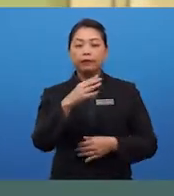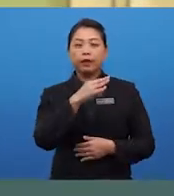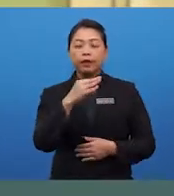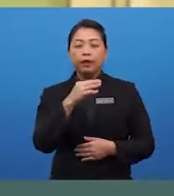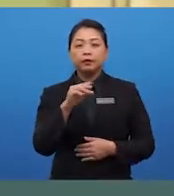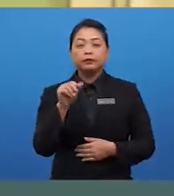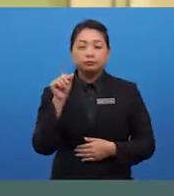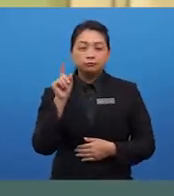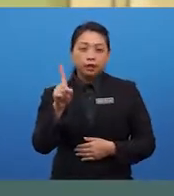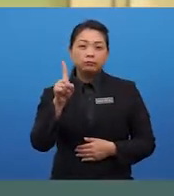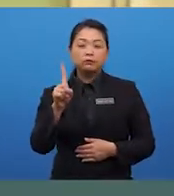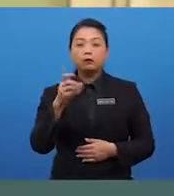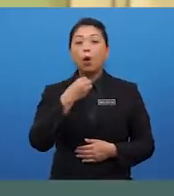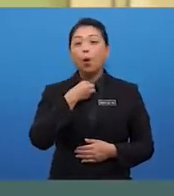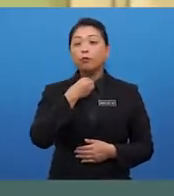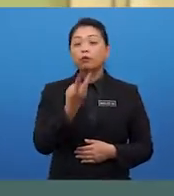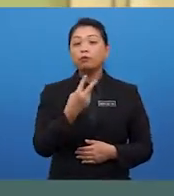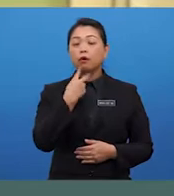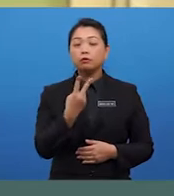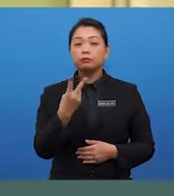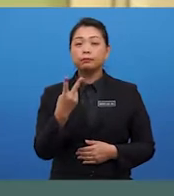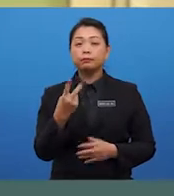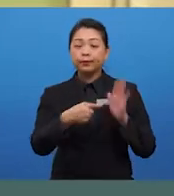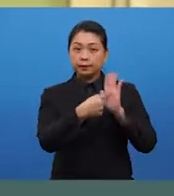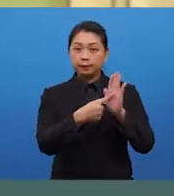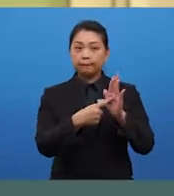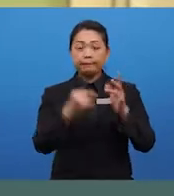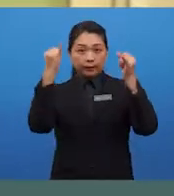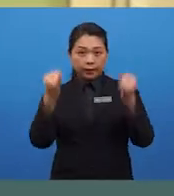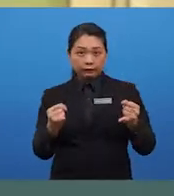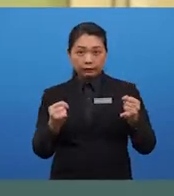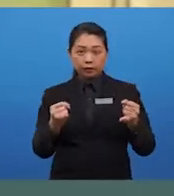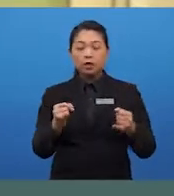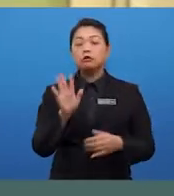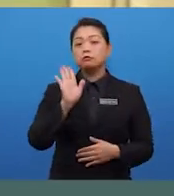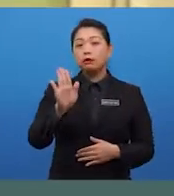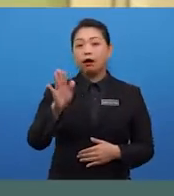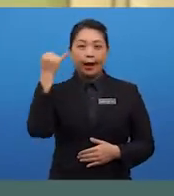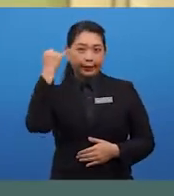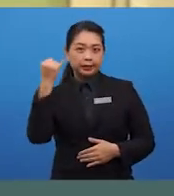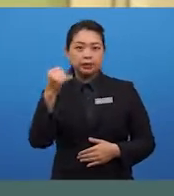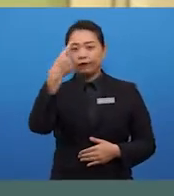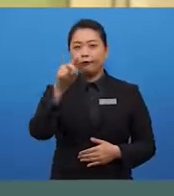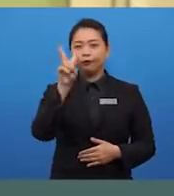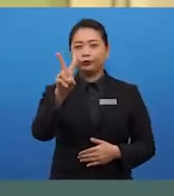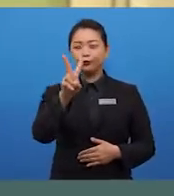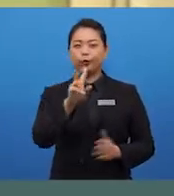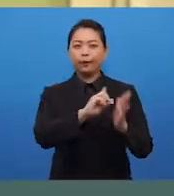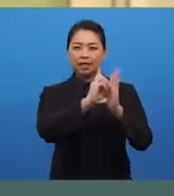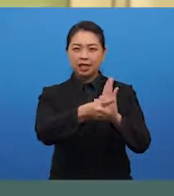kisah yang betul-betul untuk berbicara